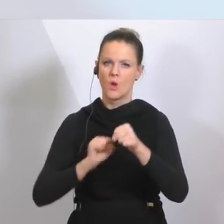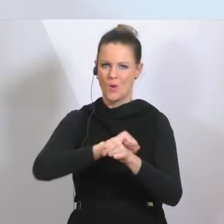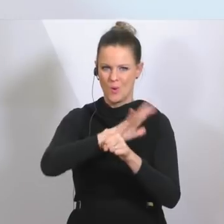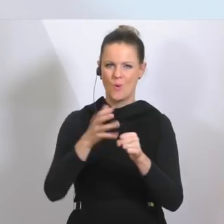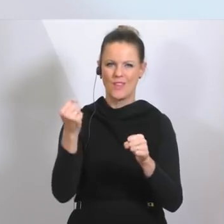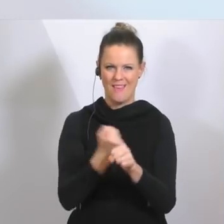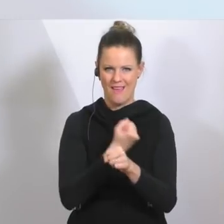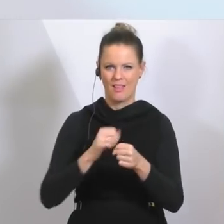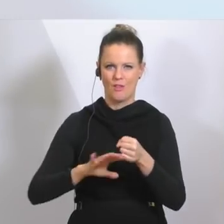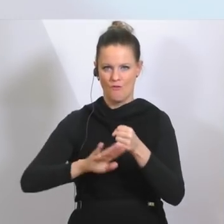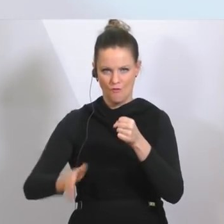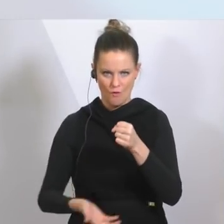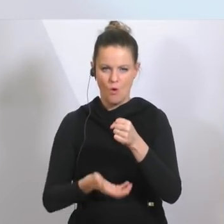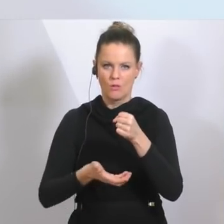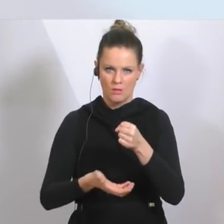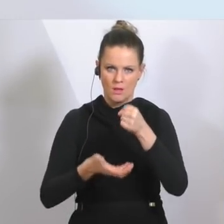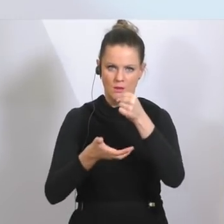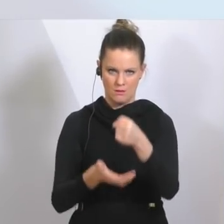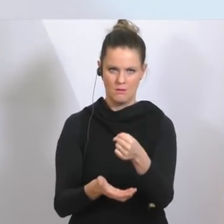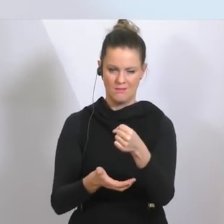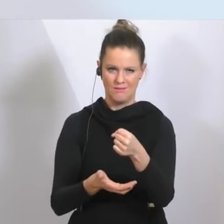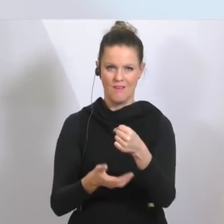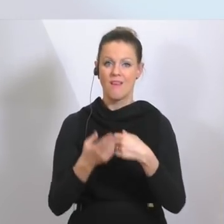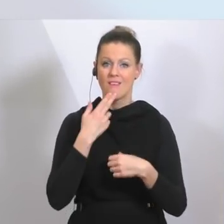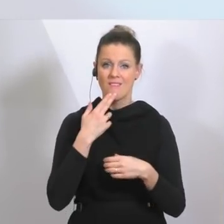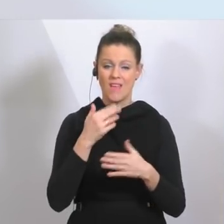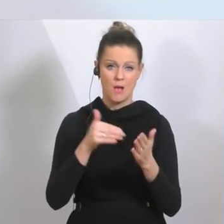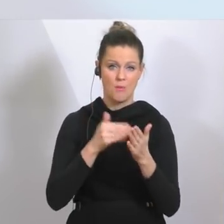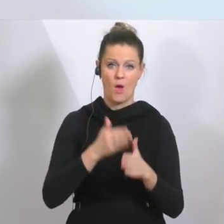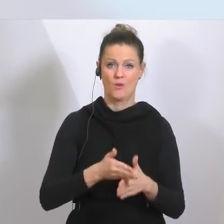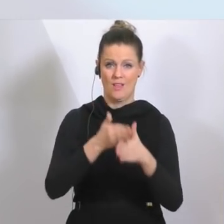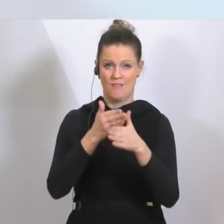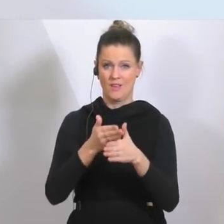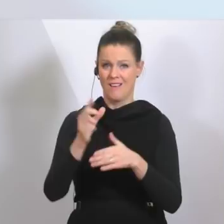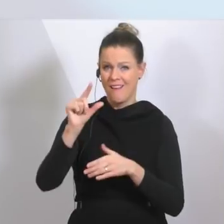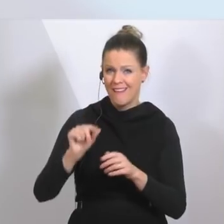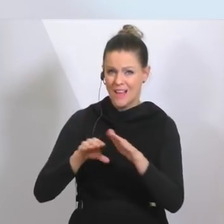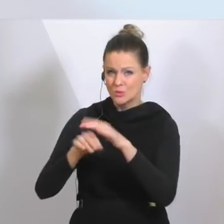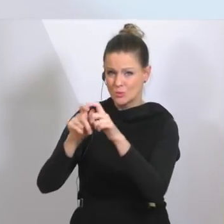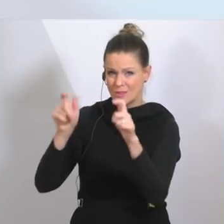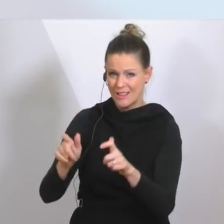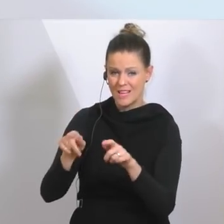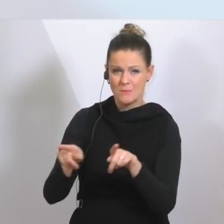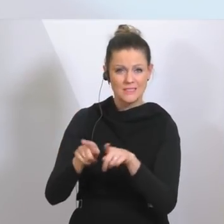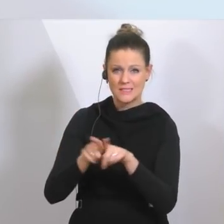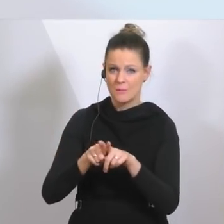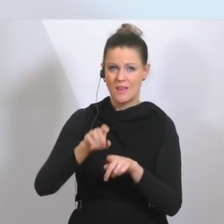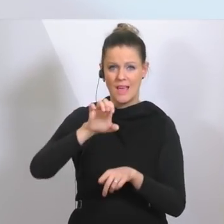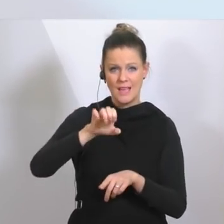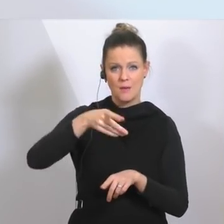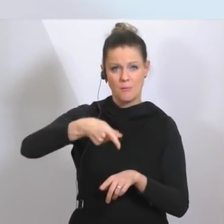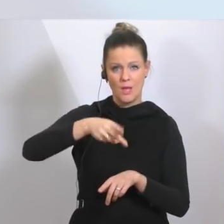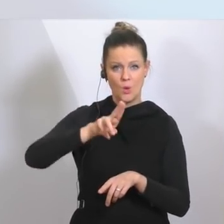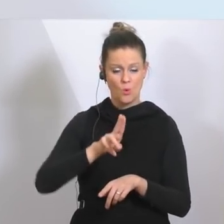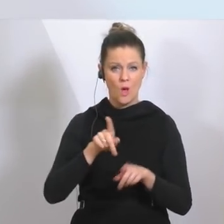für all jene, die hier unsere Hilfe brauchen. Das sind Kleinstunternehmen genauso wie EPUs, es